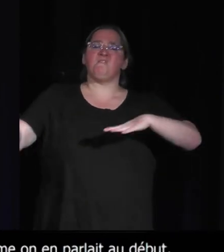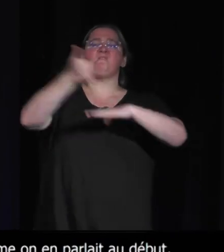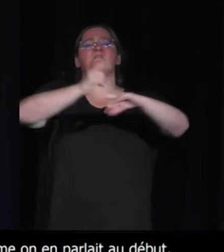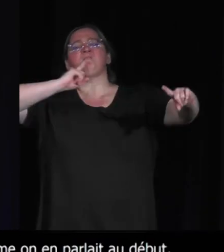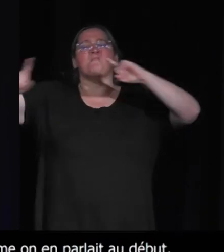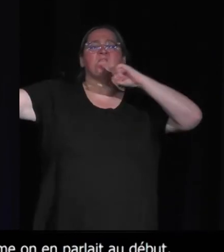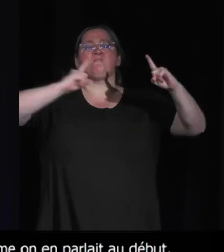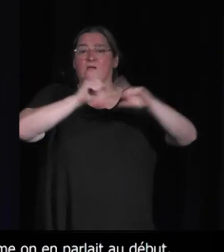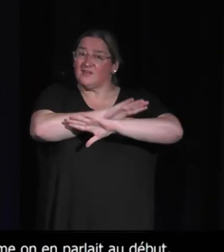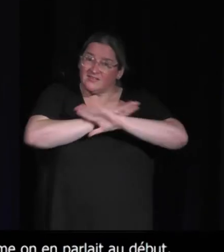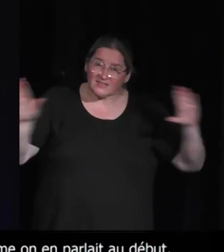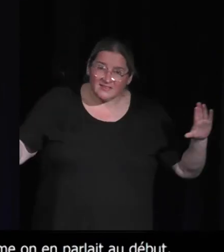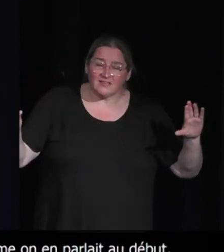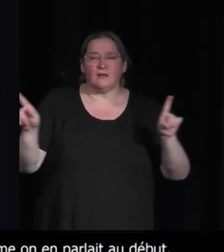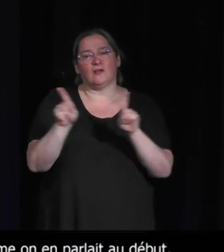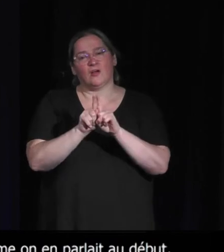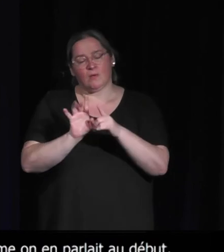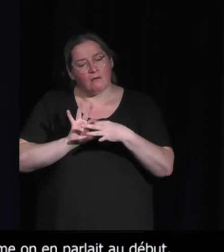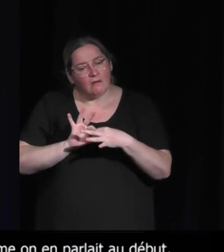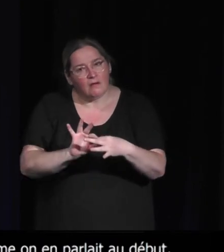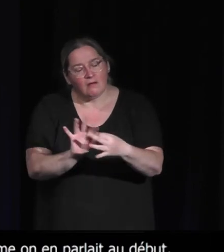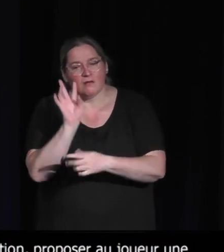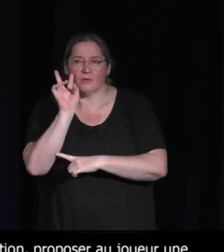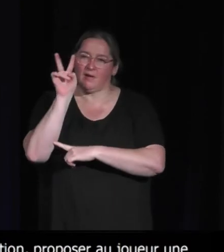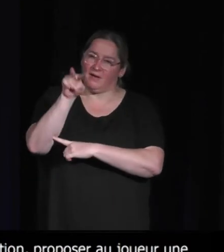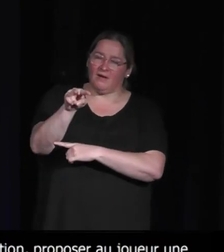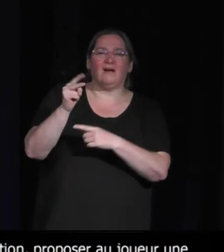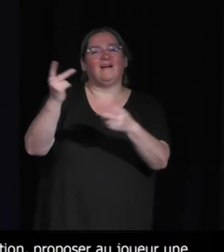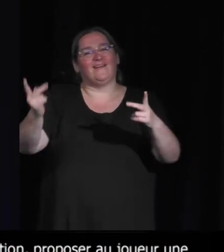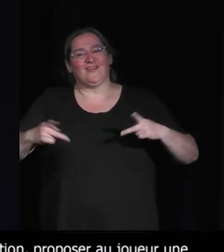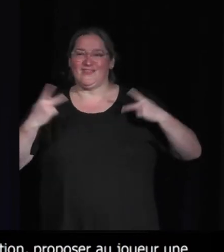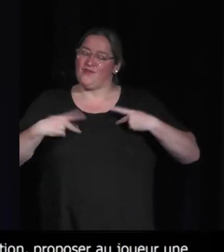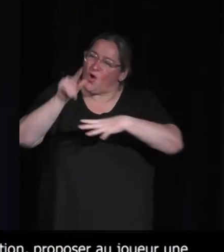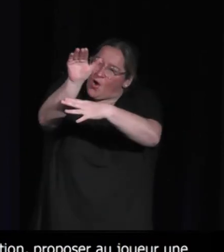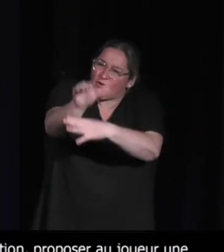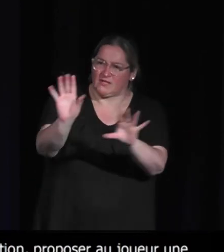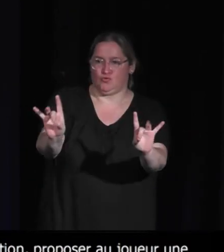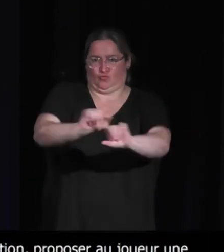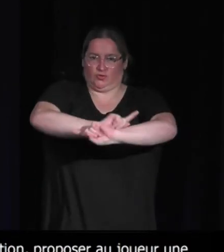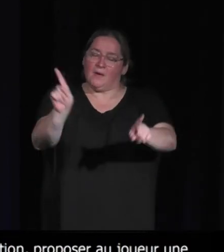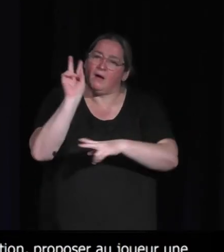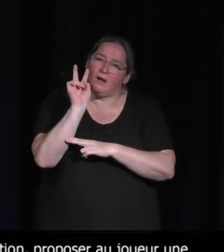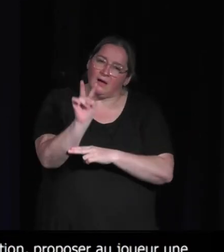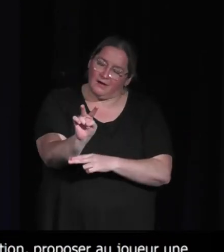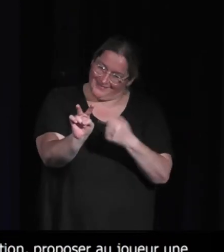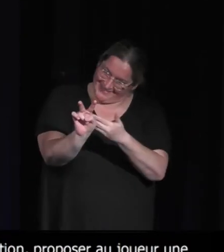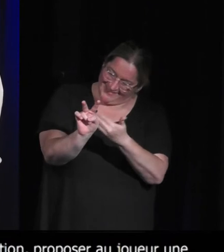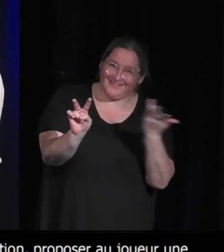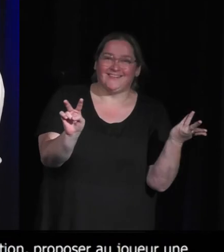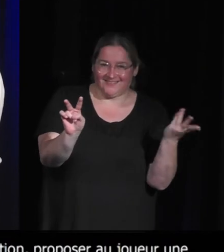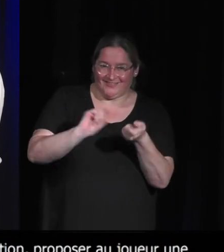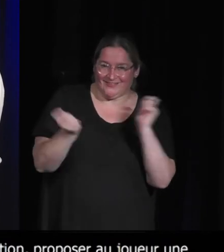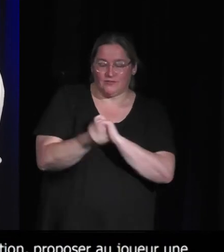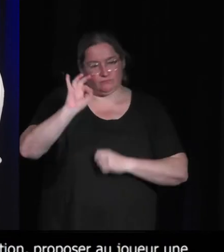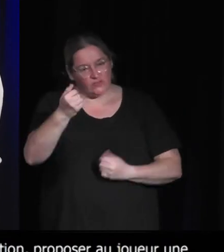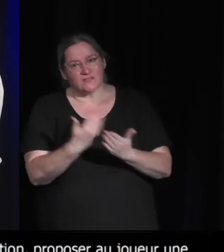ou simplement de contemplation avec un vivant sanctuarisé, mais quelque chose où on... On change la manière de voir. On change la